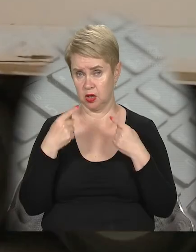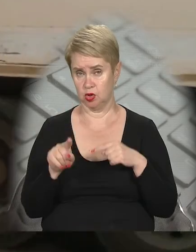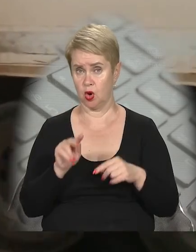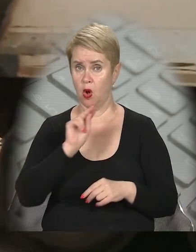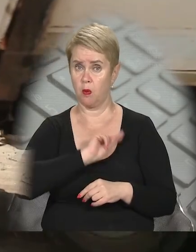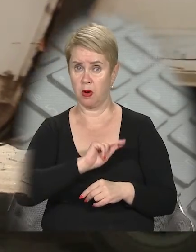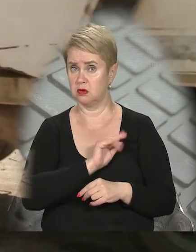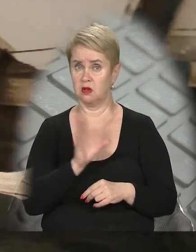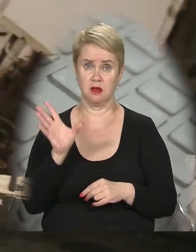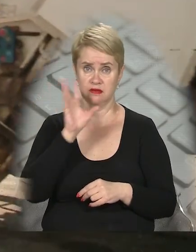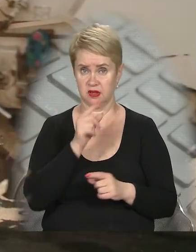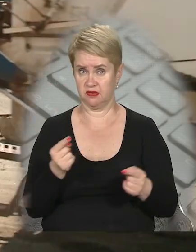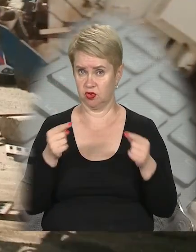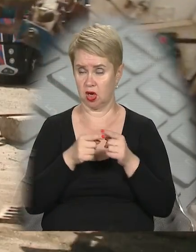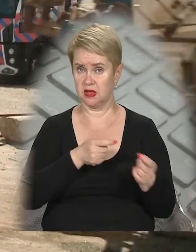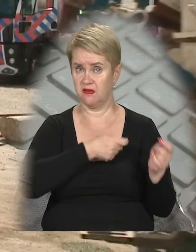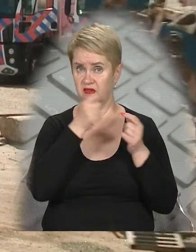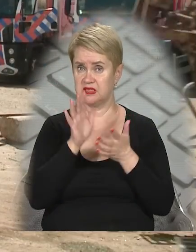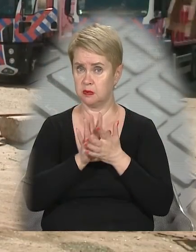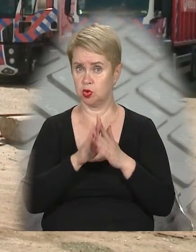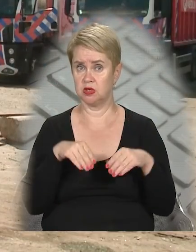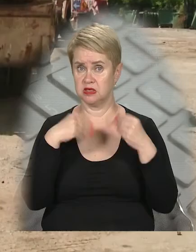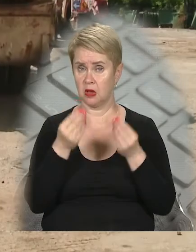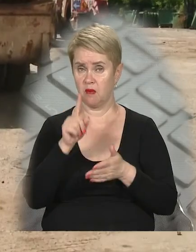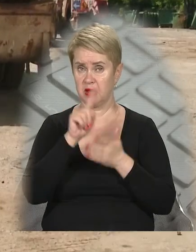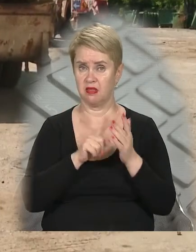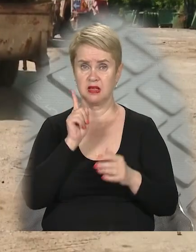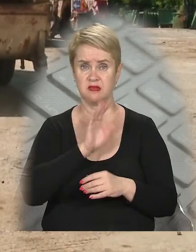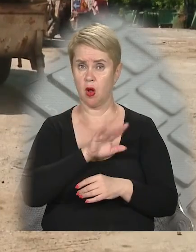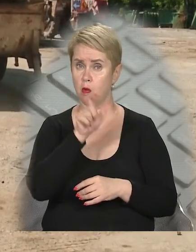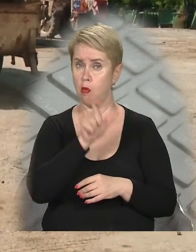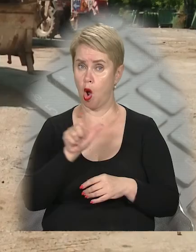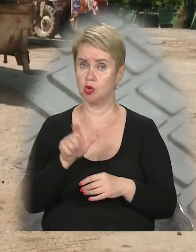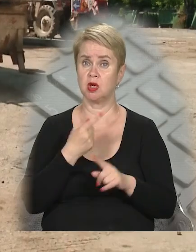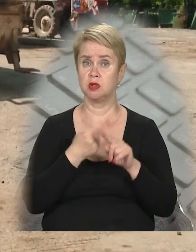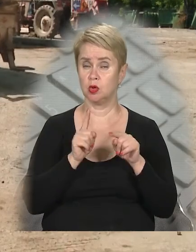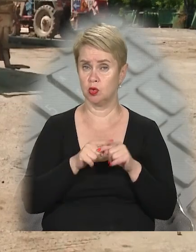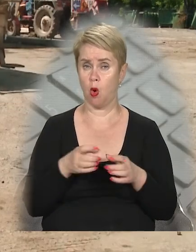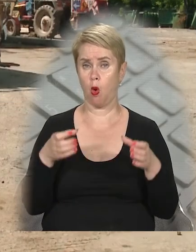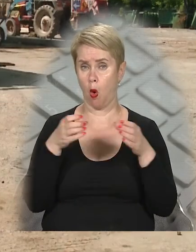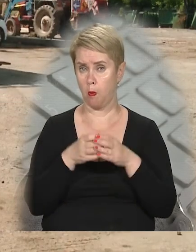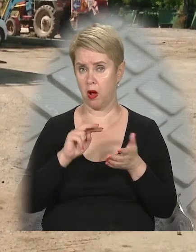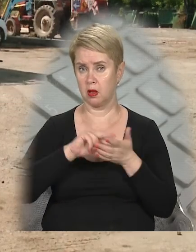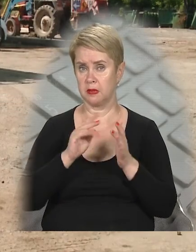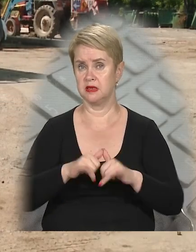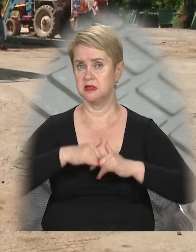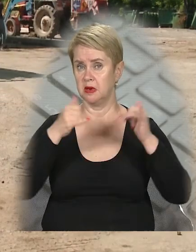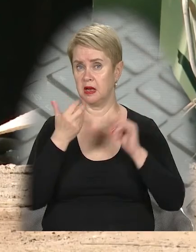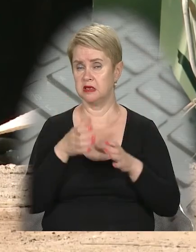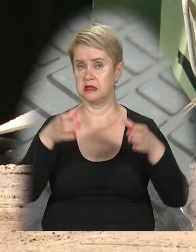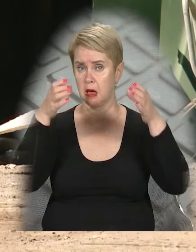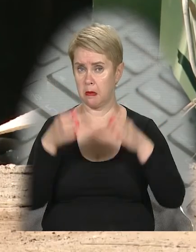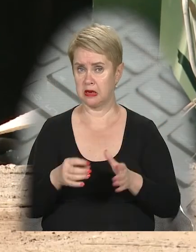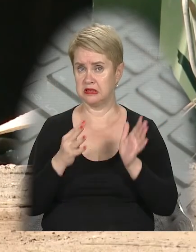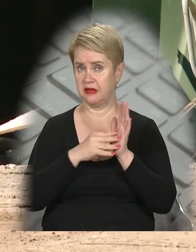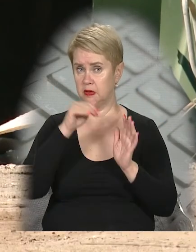Працівники не встигають вчасно вивозити сміття, що завдає певного дискомфорту мешканцям. Тож у компанії планують збільшити кількість баків